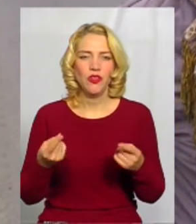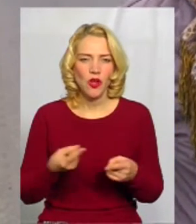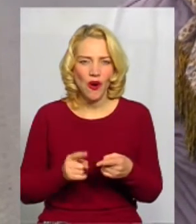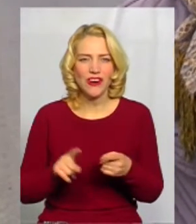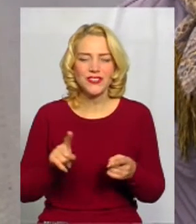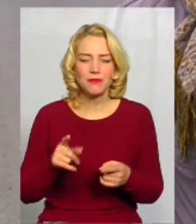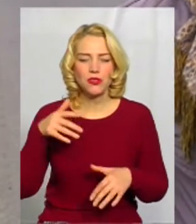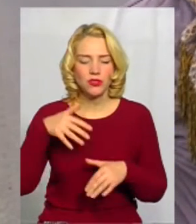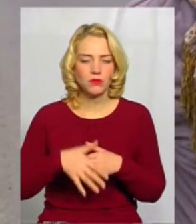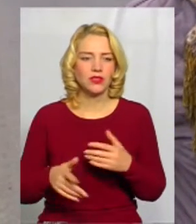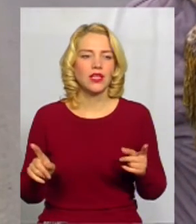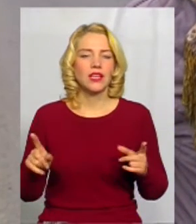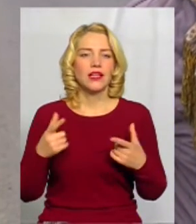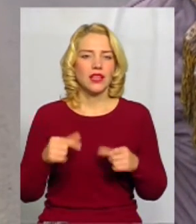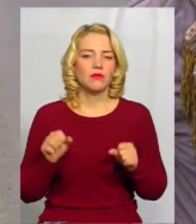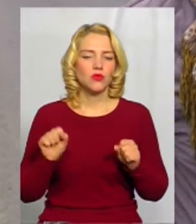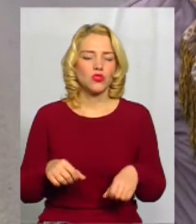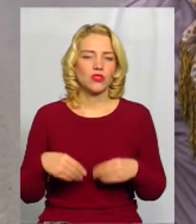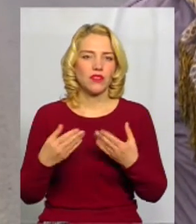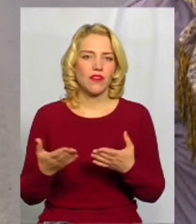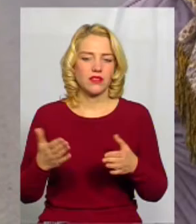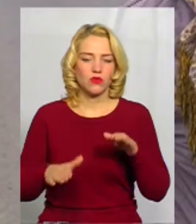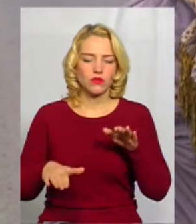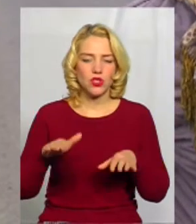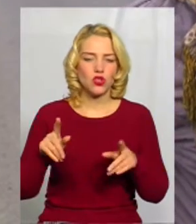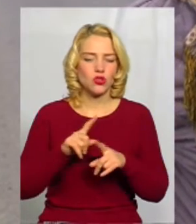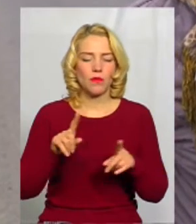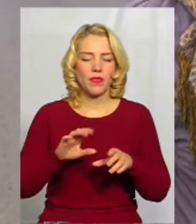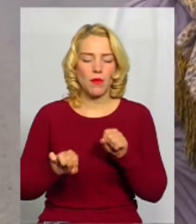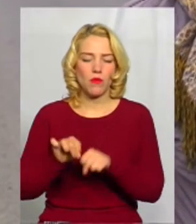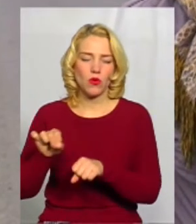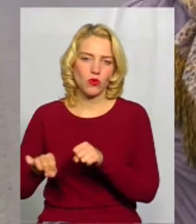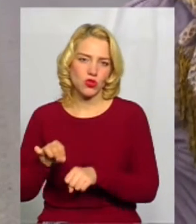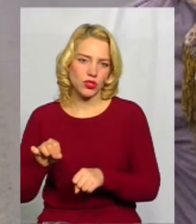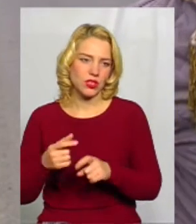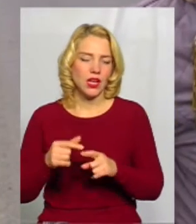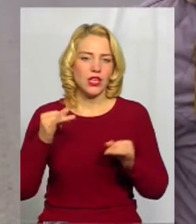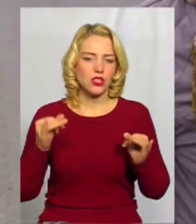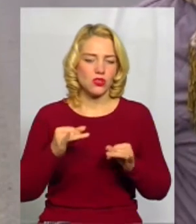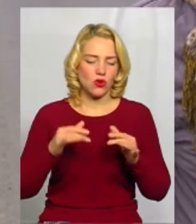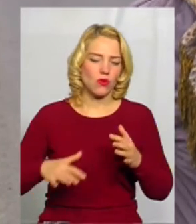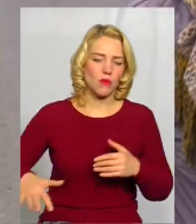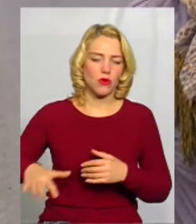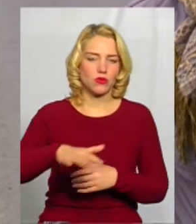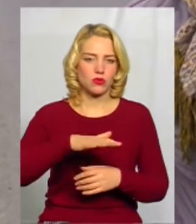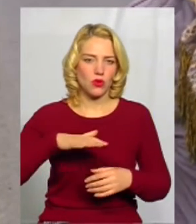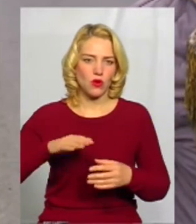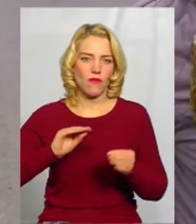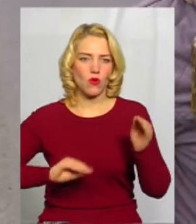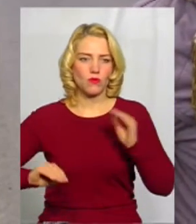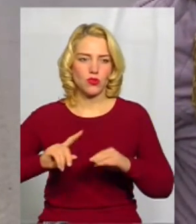деяку висутність можна давати, щоб не порушити існуючу архітектурно-просторову композицію, щоб, наприклад, не запроектувати